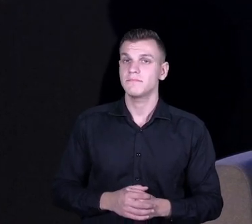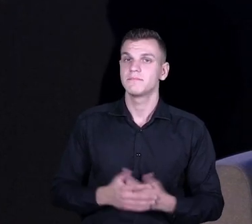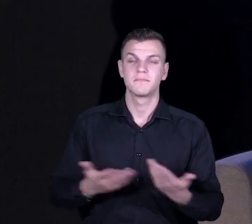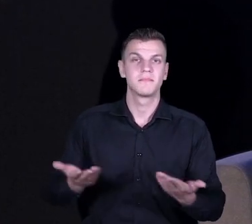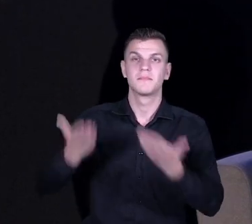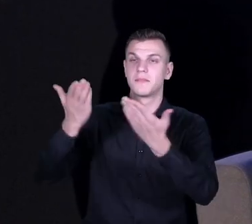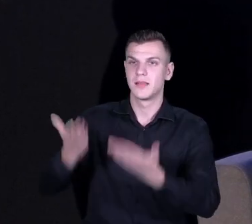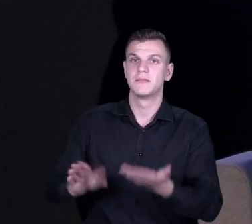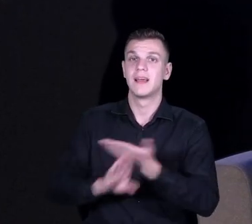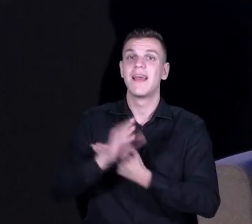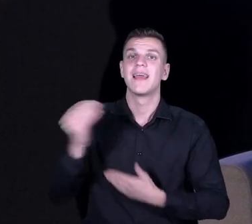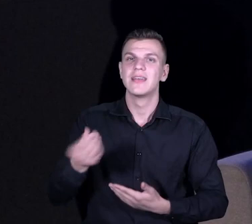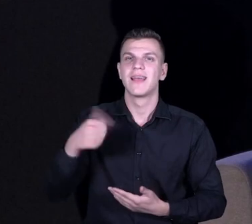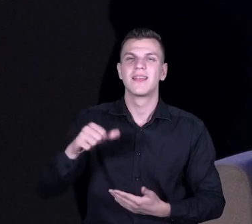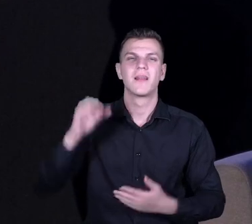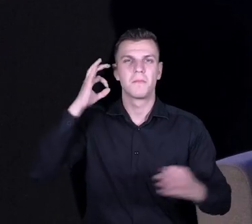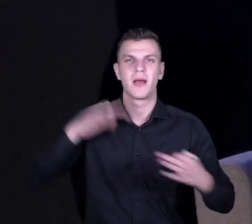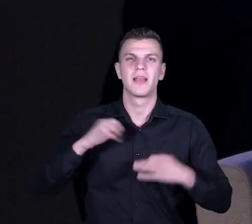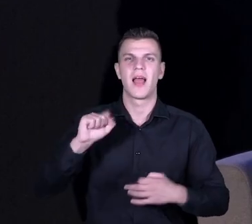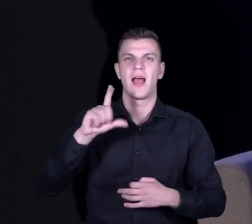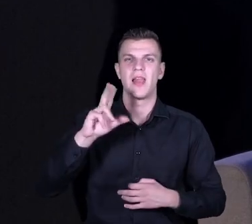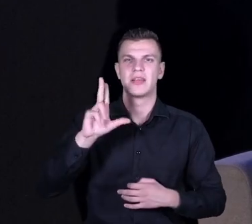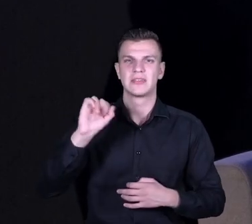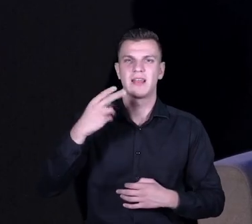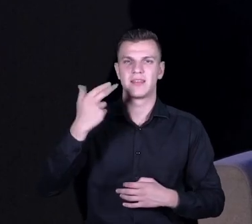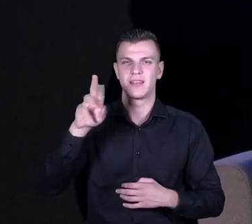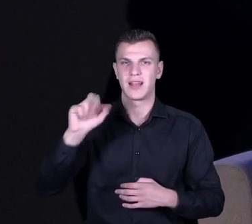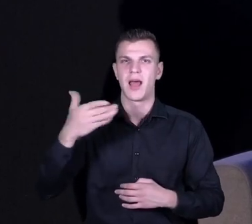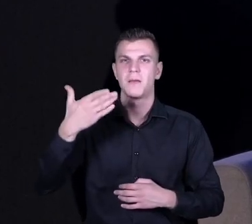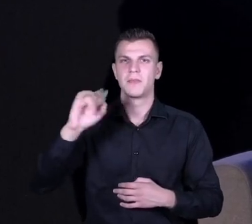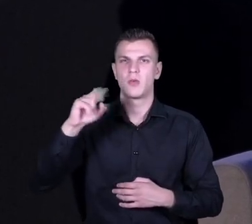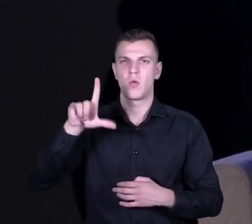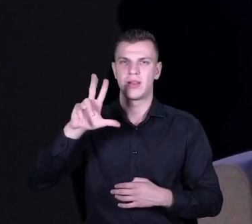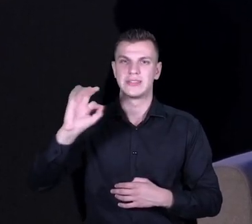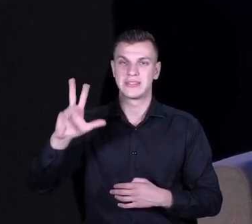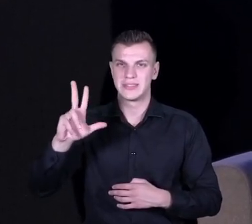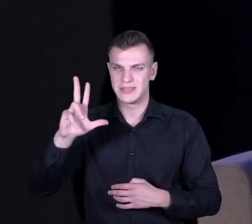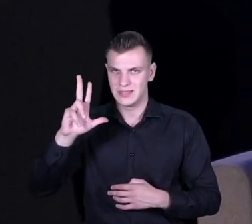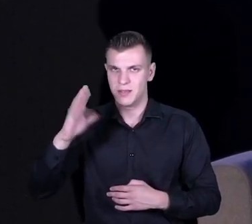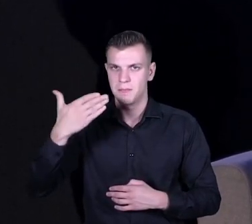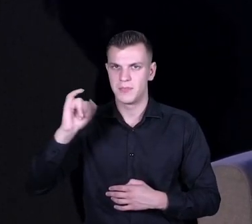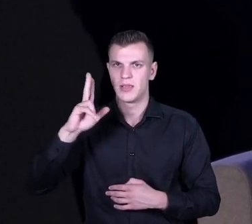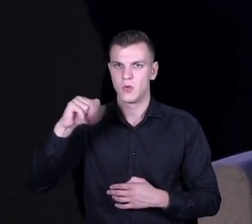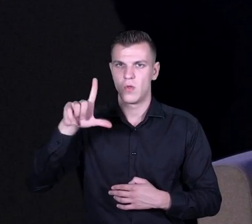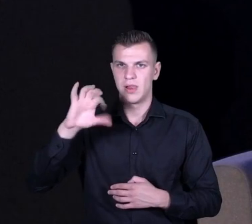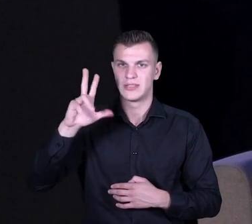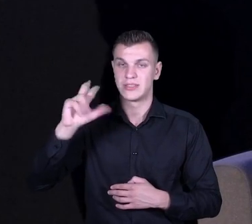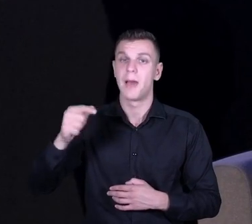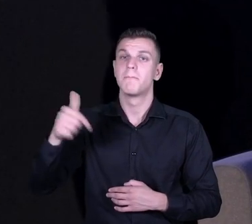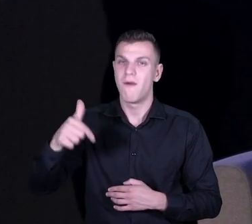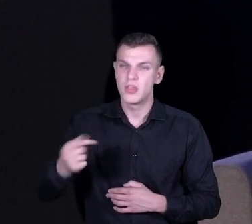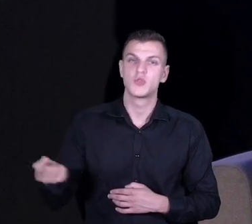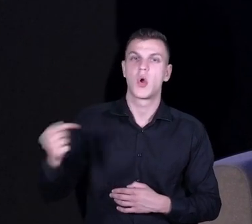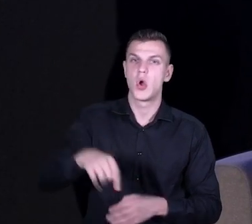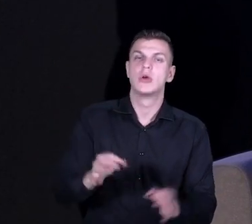przedstawiam. Miała być z nami dzisiaj Aleksandra Mikulska. A, łazki, oczywiście, oczywiście, że tak. Miała być z nami